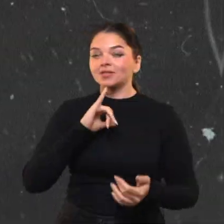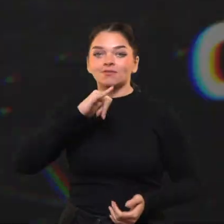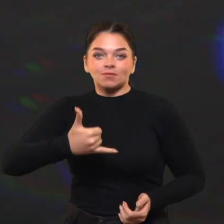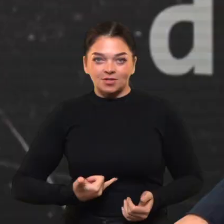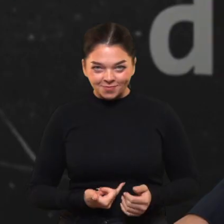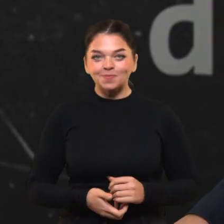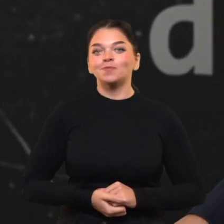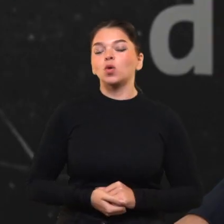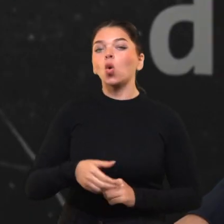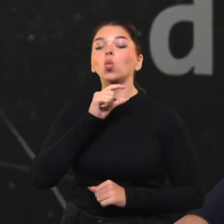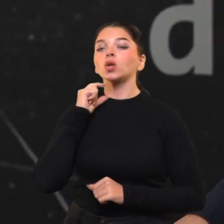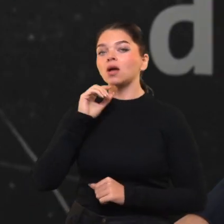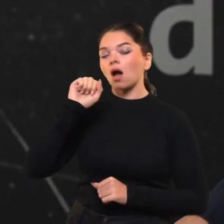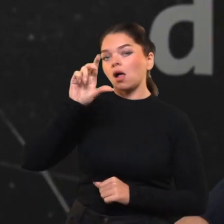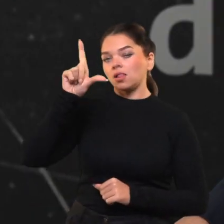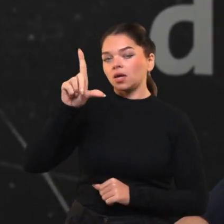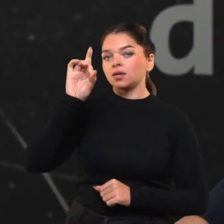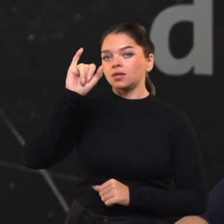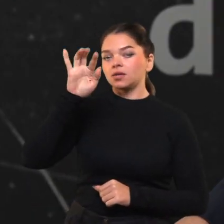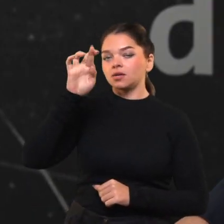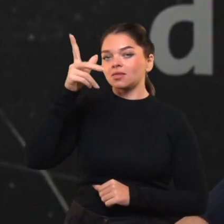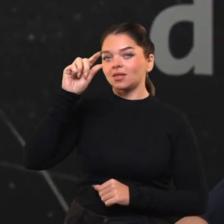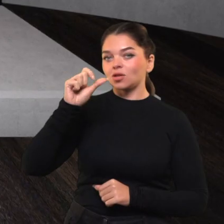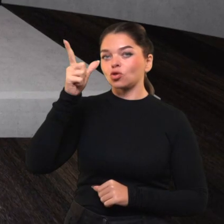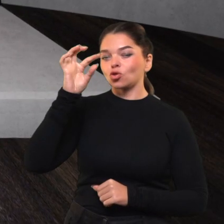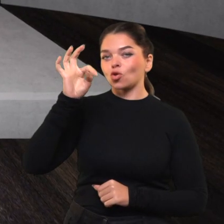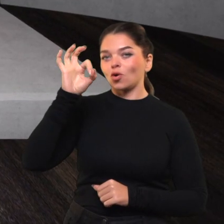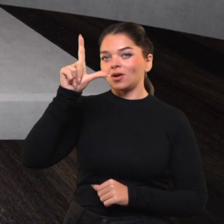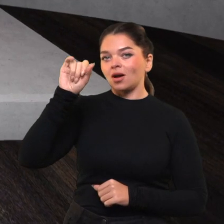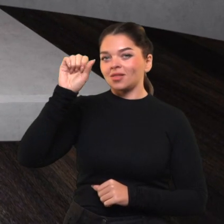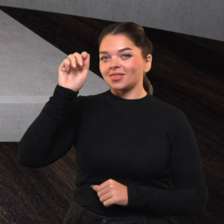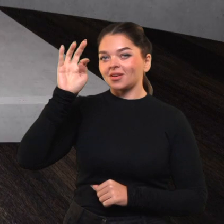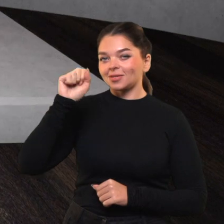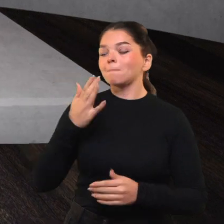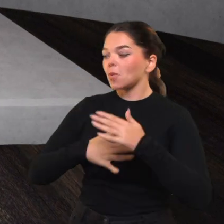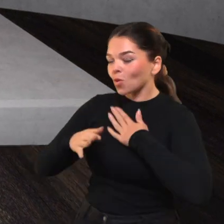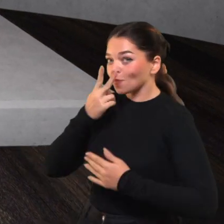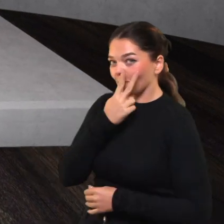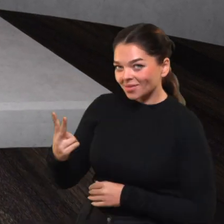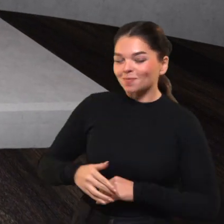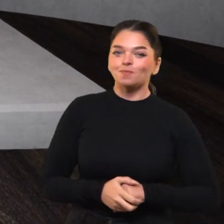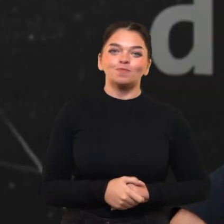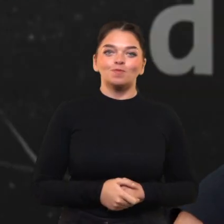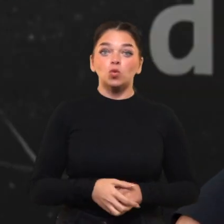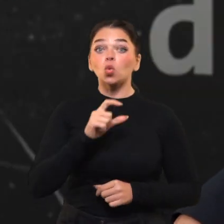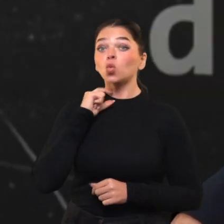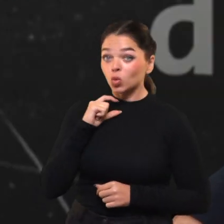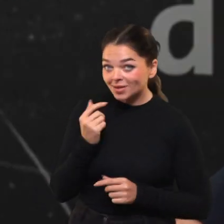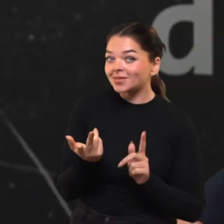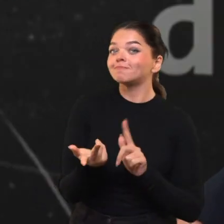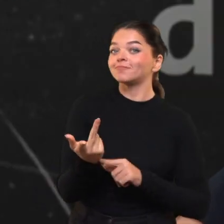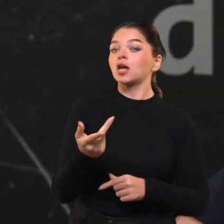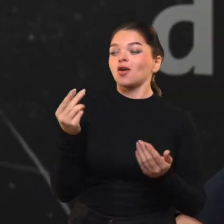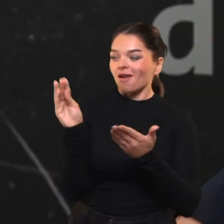Šiandien pas mūsų svečiose kunigas Argirdas Toliatas. Sveiki, Elgirdai. Sveiki, Elgirdai. Malonu jūs matyti. Ne tik